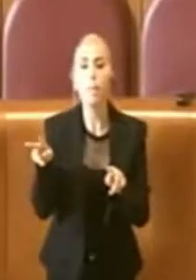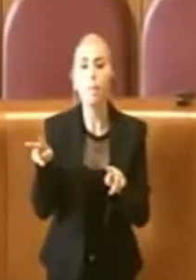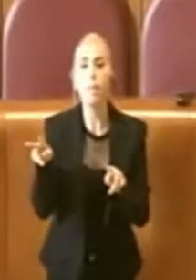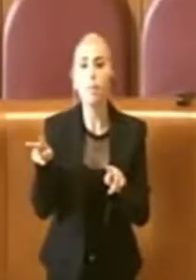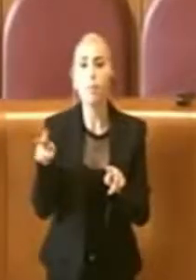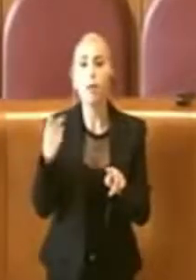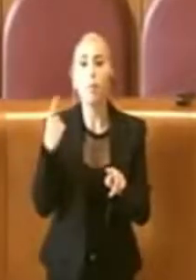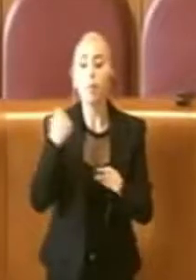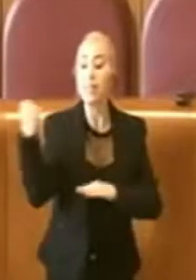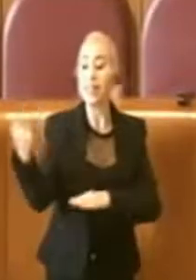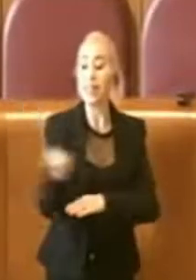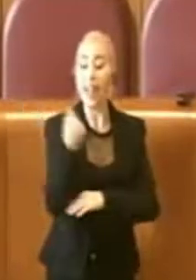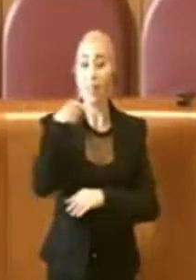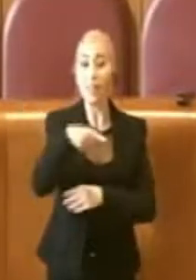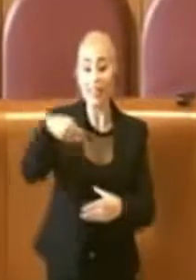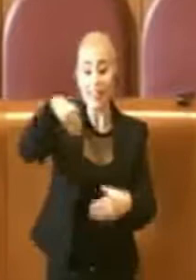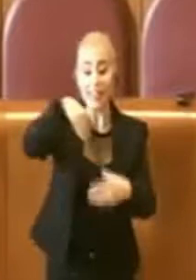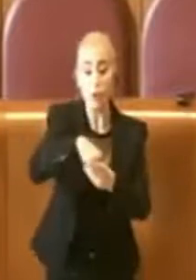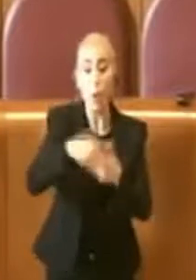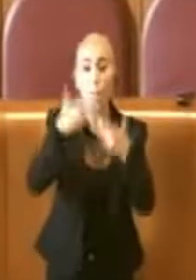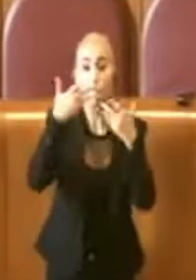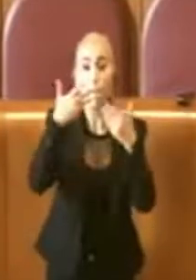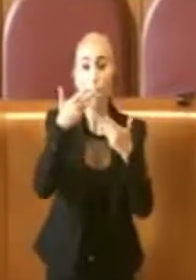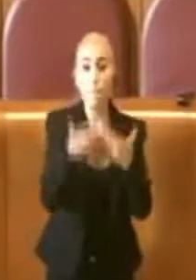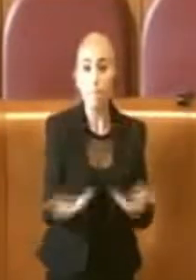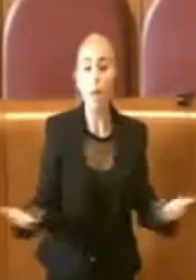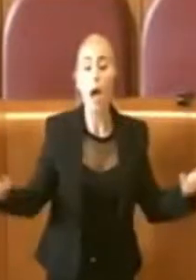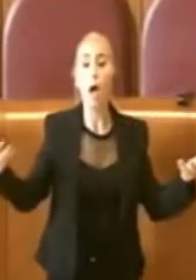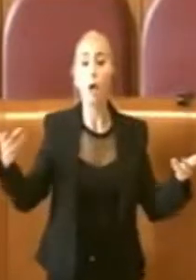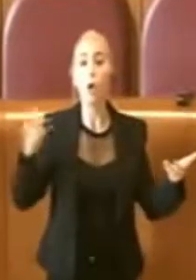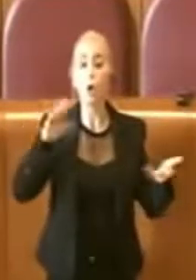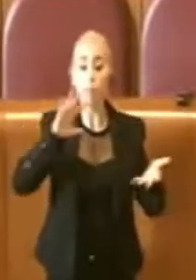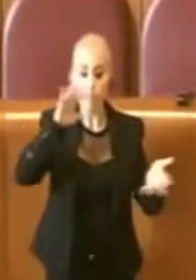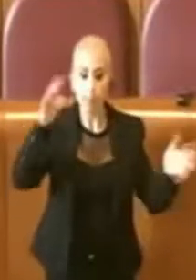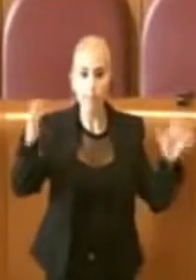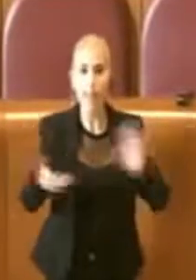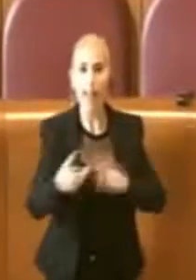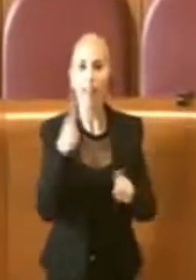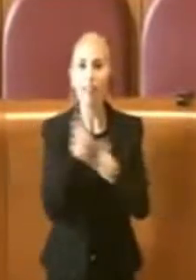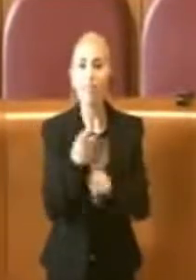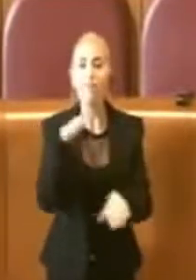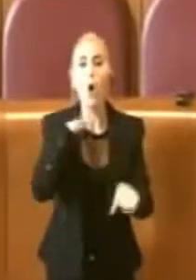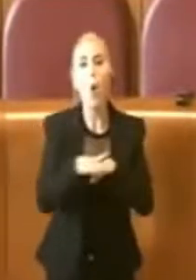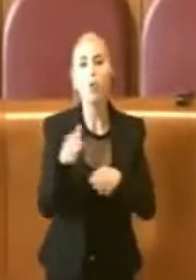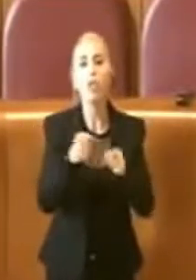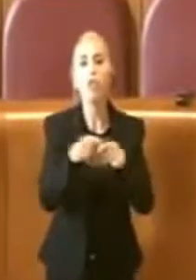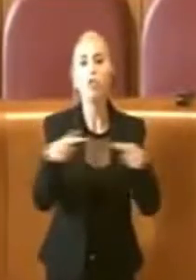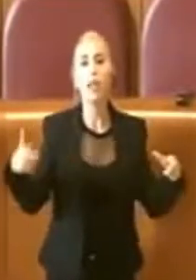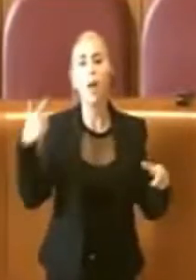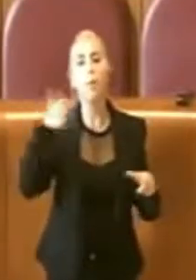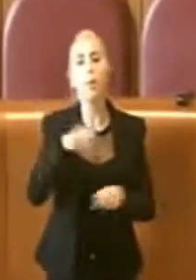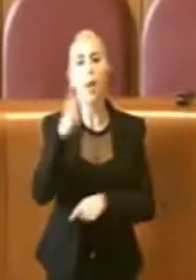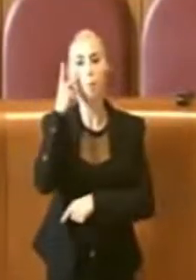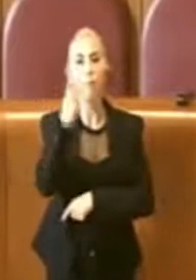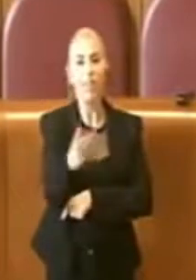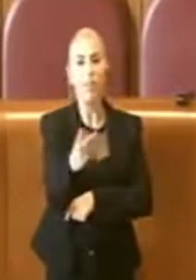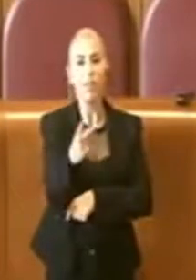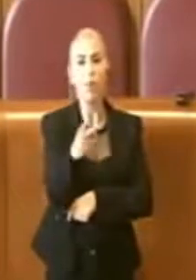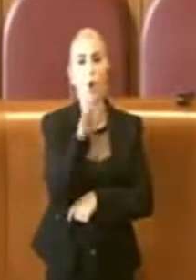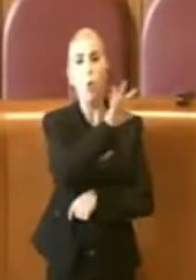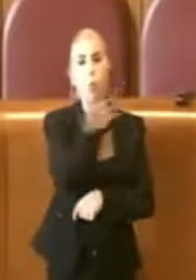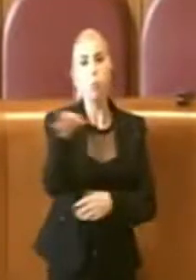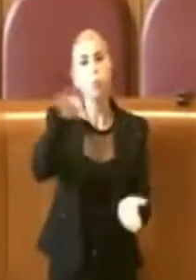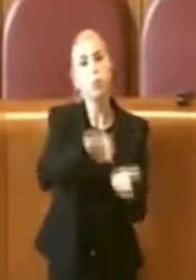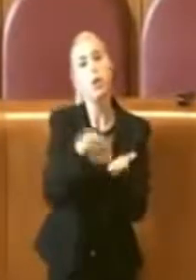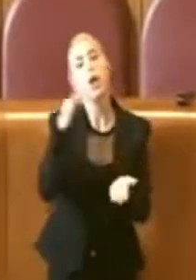i servizi che all'interno del parco vengono realizzati siano servizi utili alla città. Perché abbiamo visto che molto spesso, anche negli altri punti